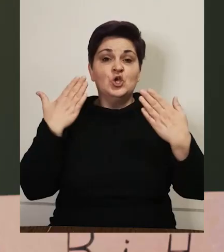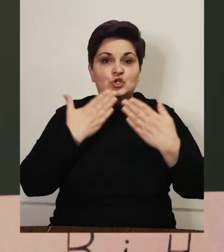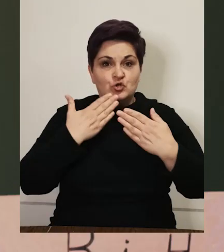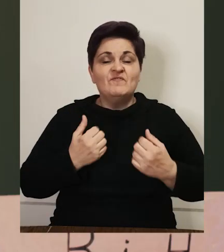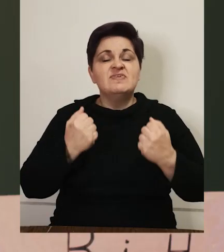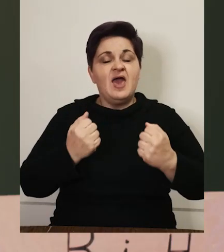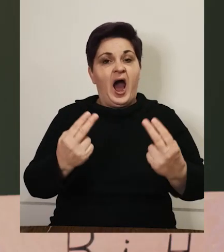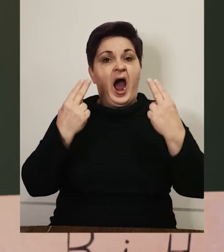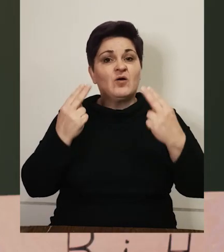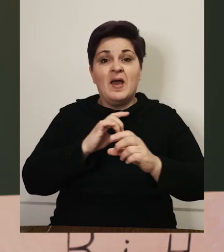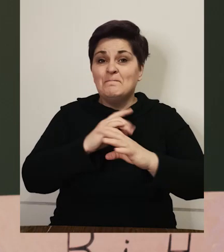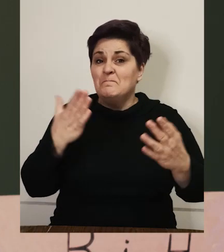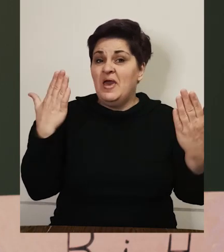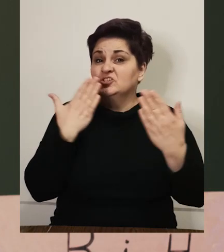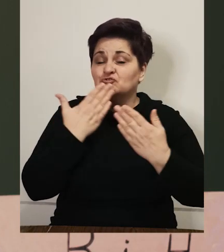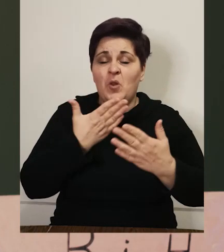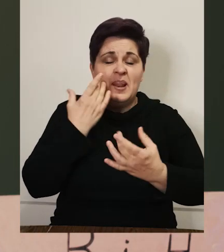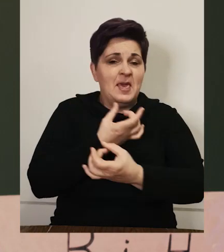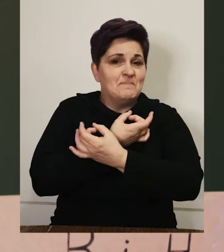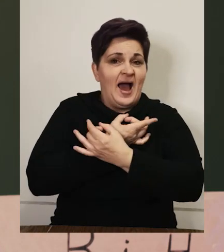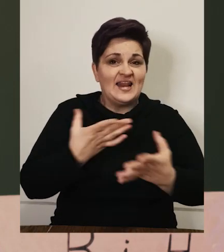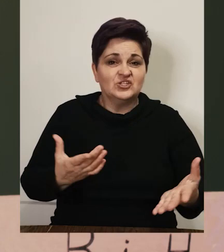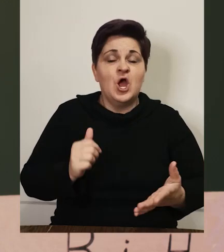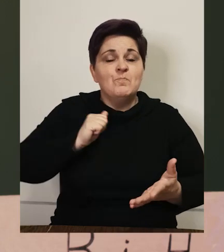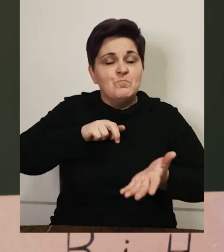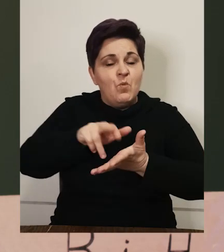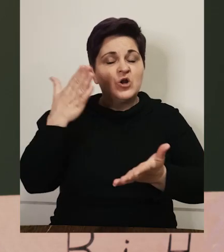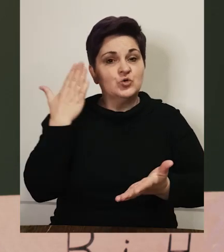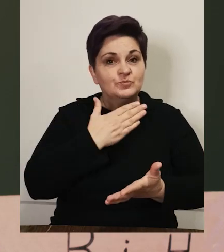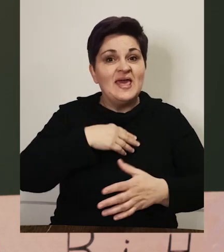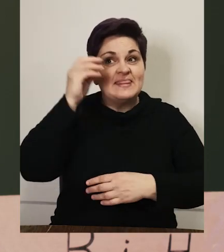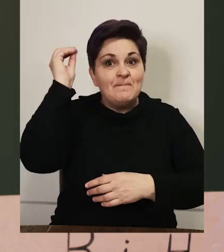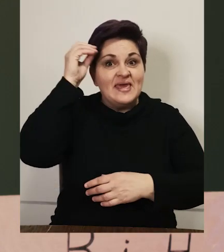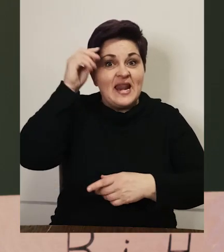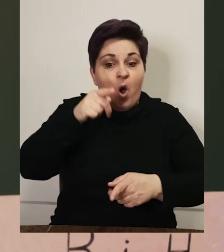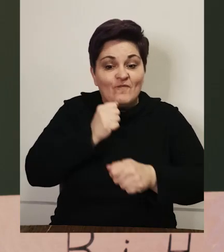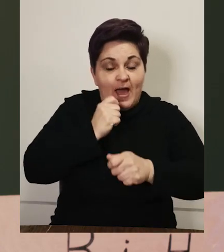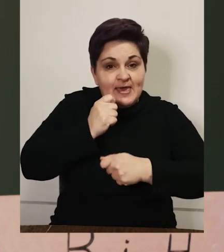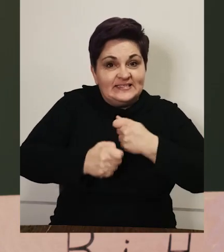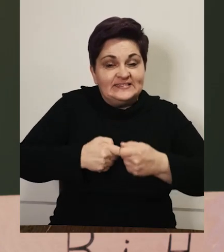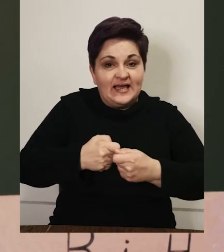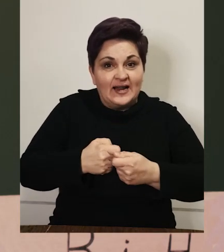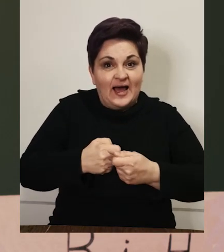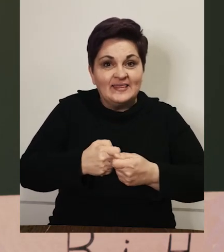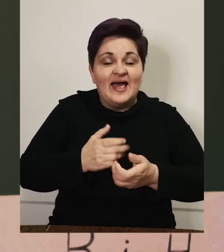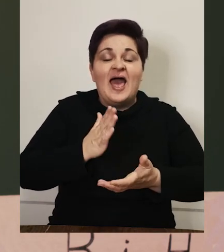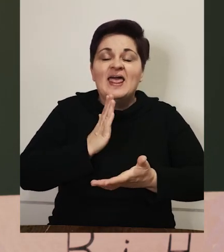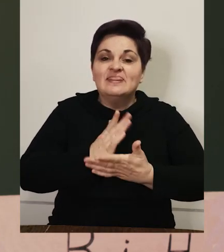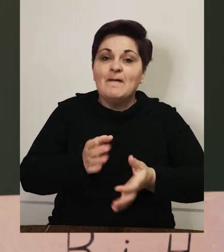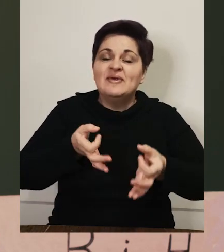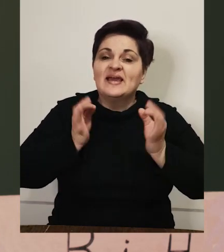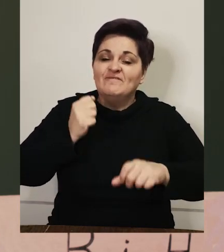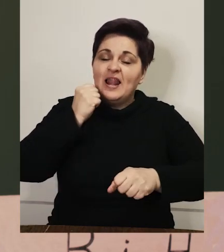Školovanje je vrlo važno, bez skole nista, morate se skolovati da bi naučili ovaj zanad,